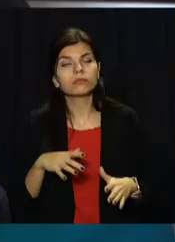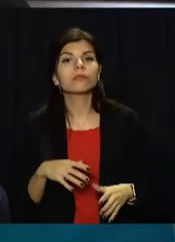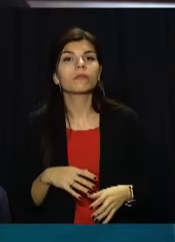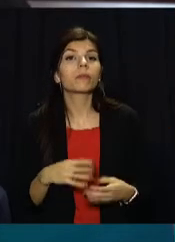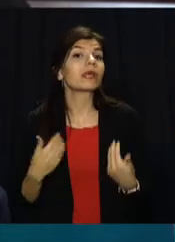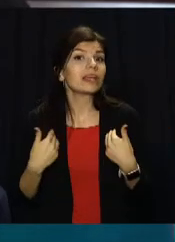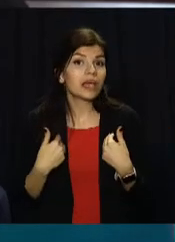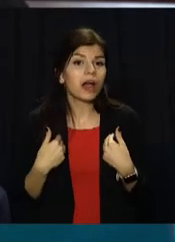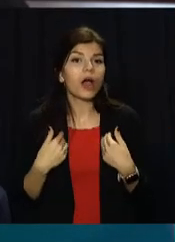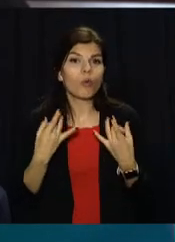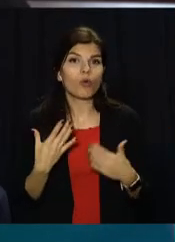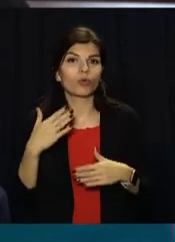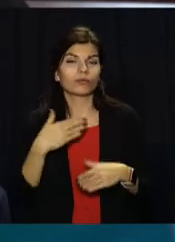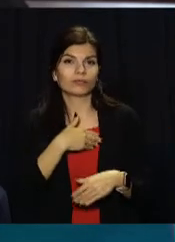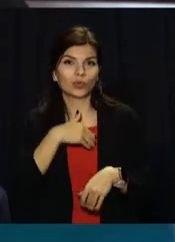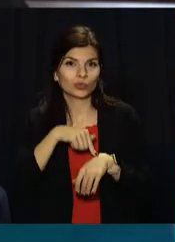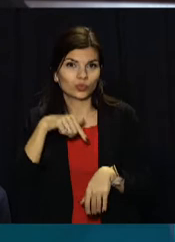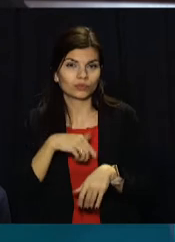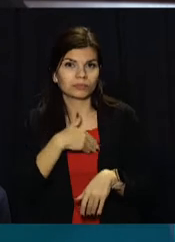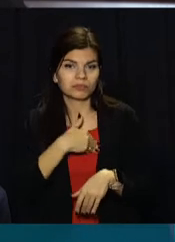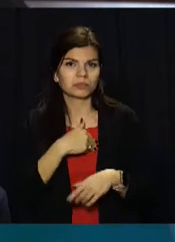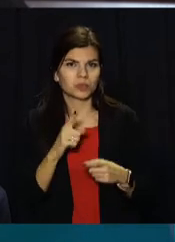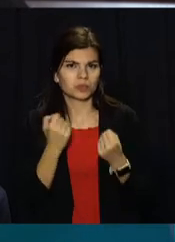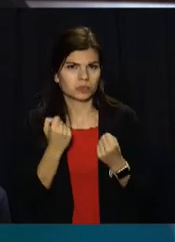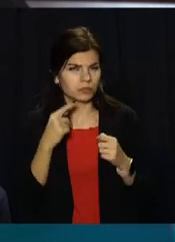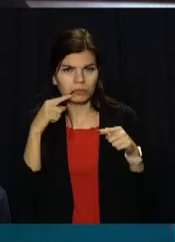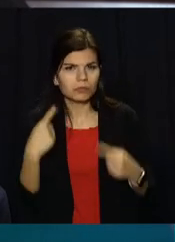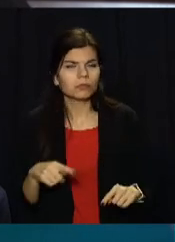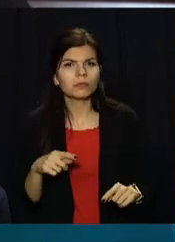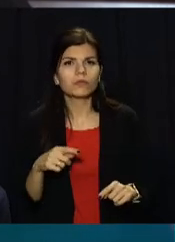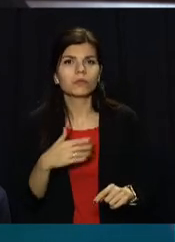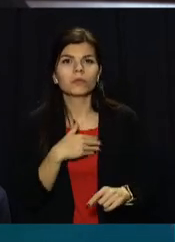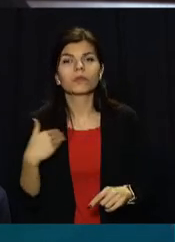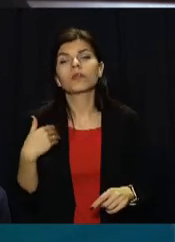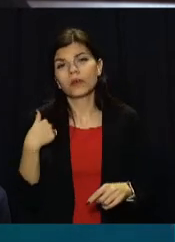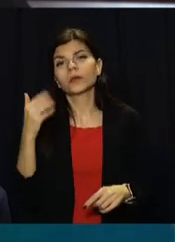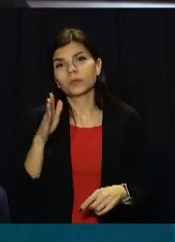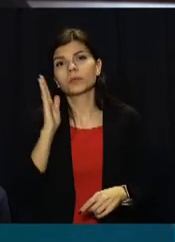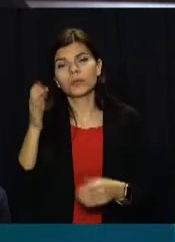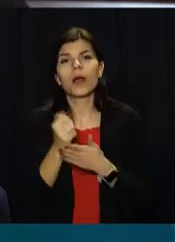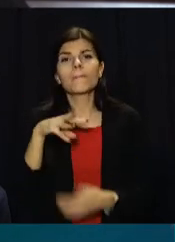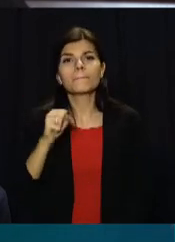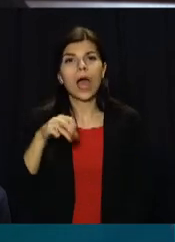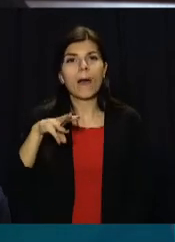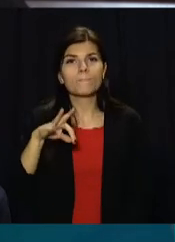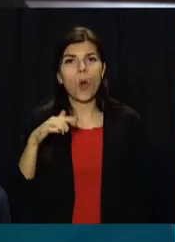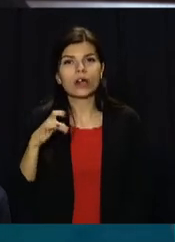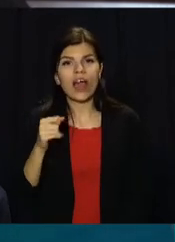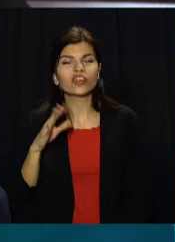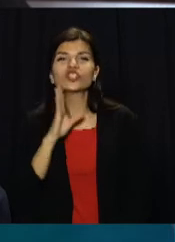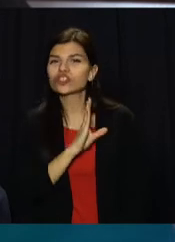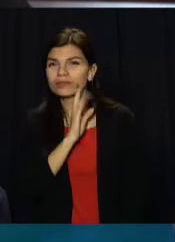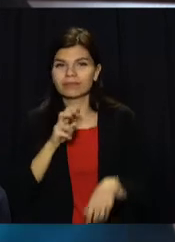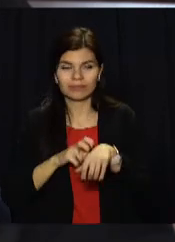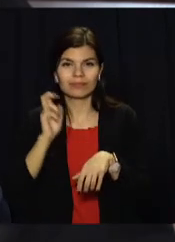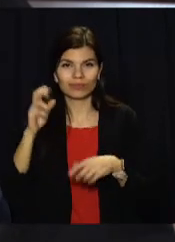нащупала у себе небольшое уплотнення. Пошла, зробила маммографію і